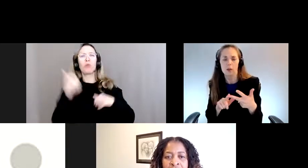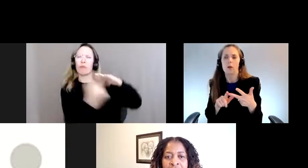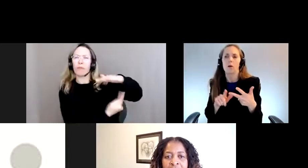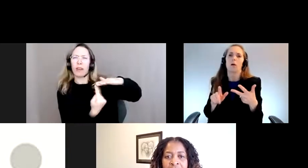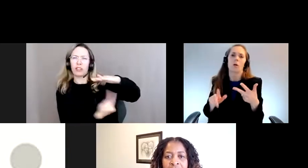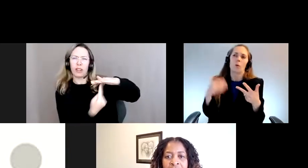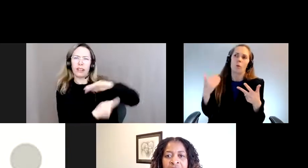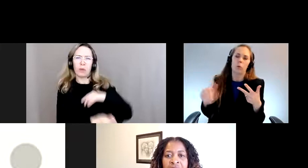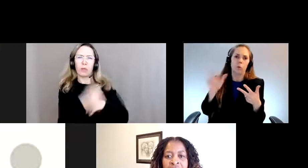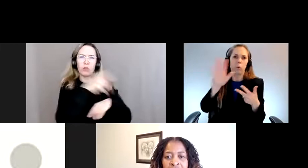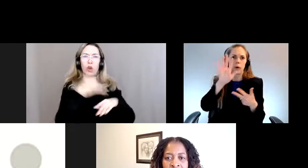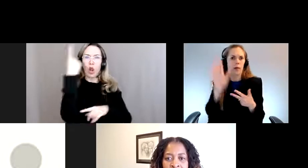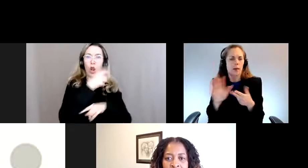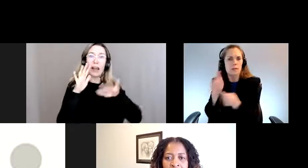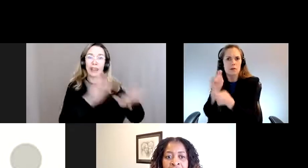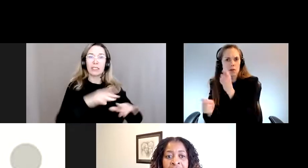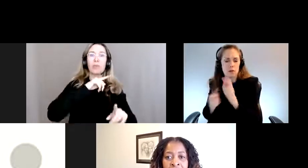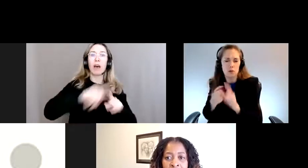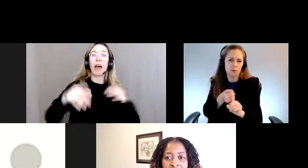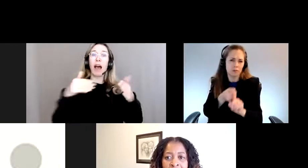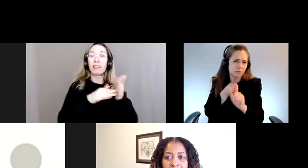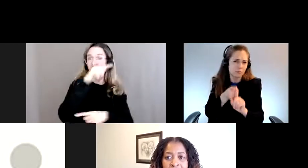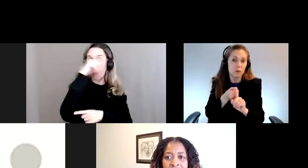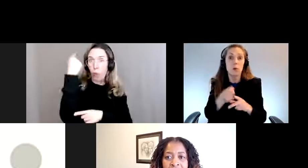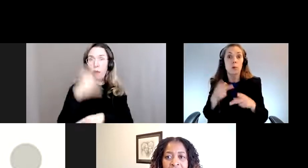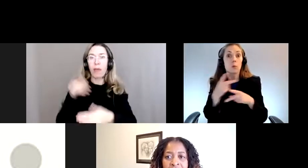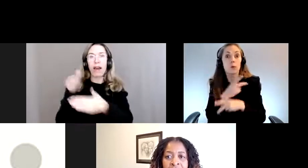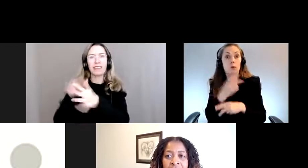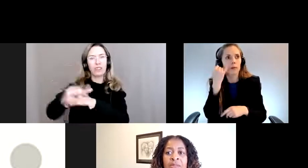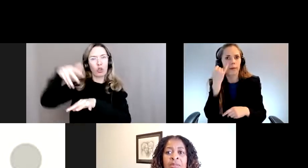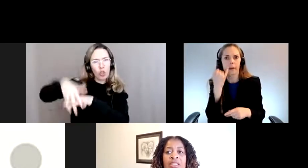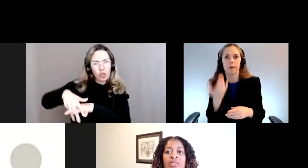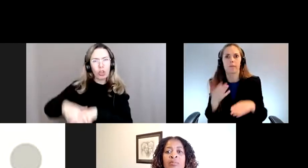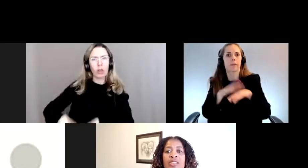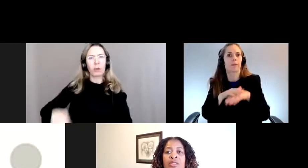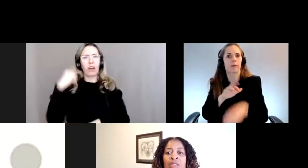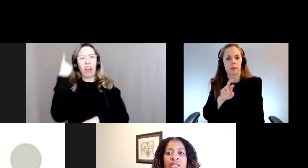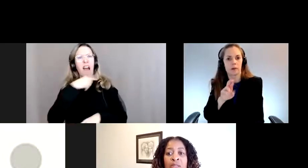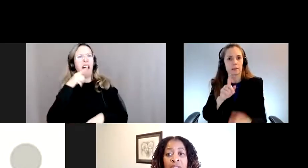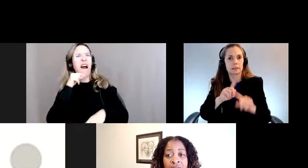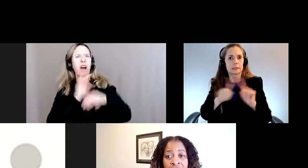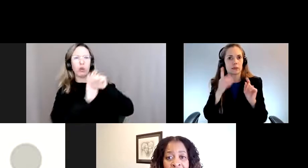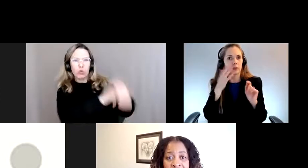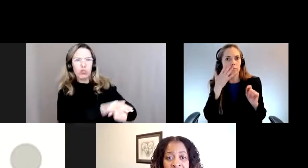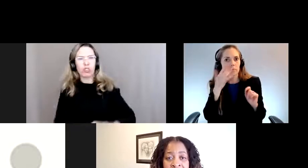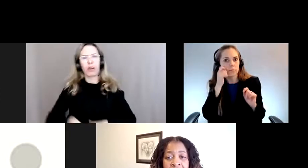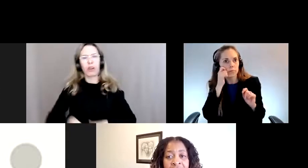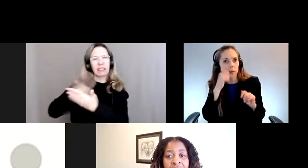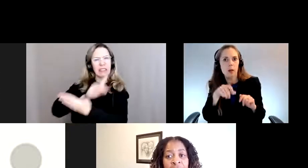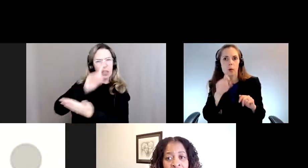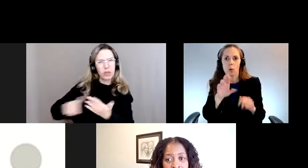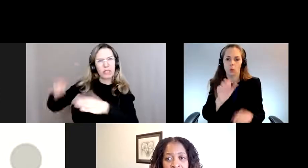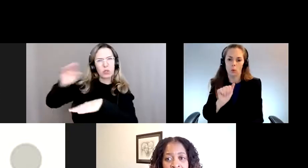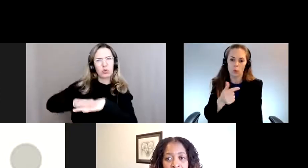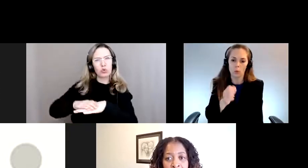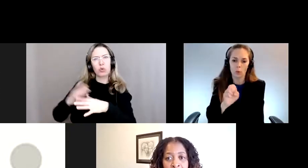par le racisme anti-noir et anti-autochtone, par l'agisme, par la discrimination fondée